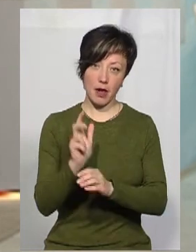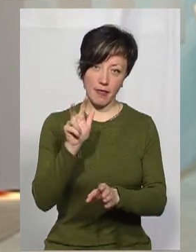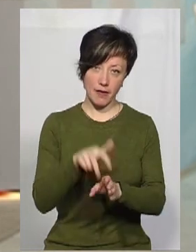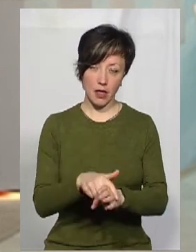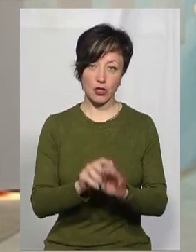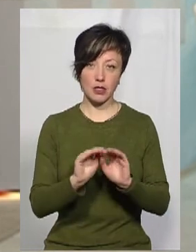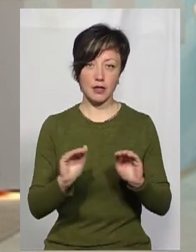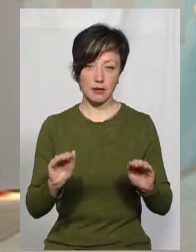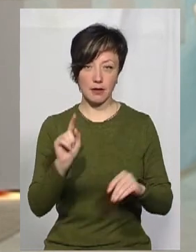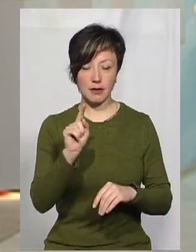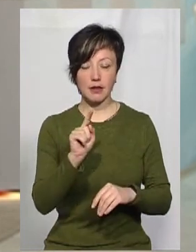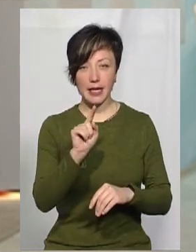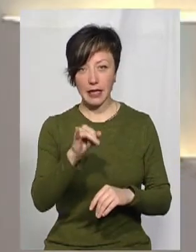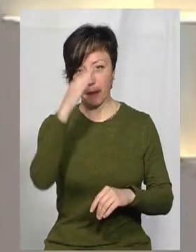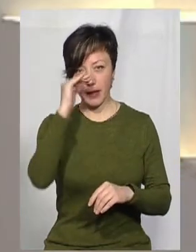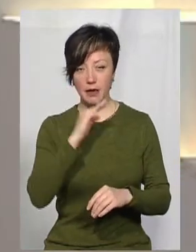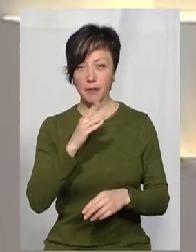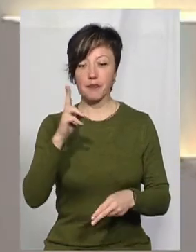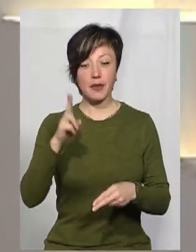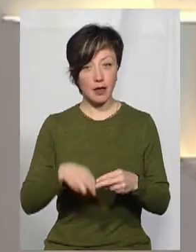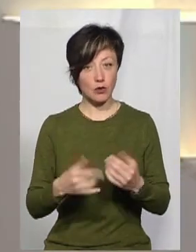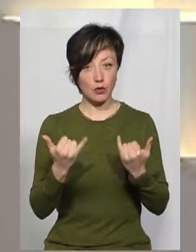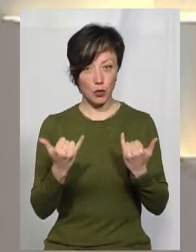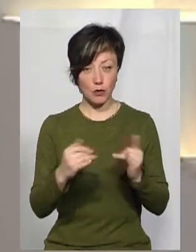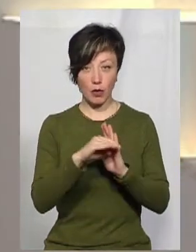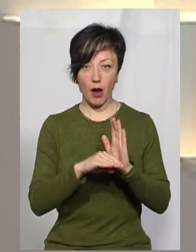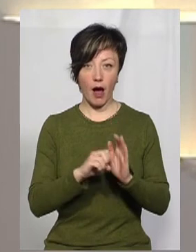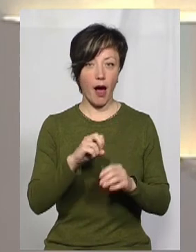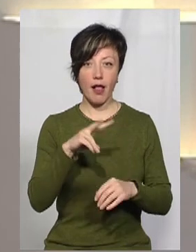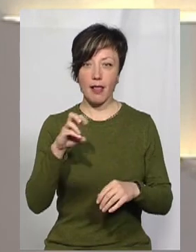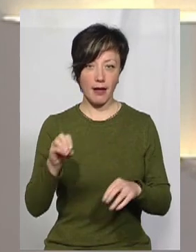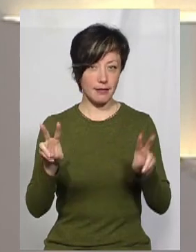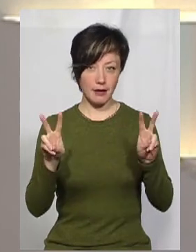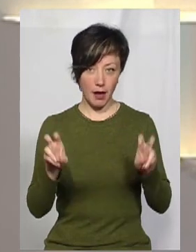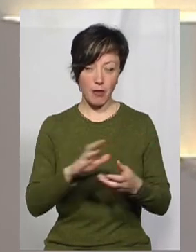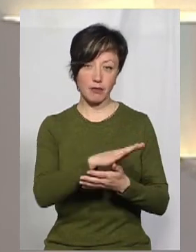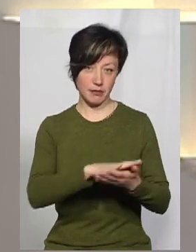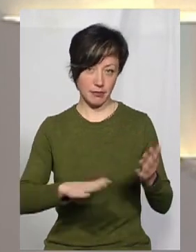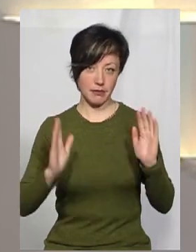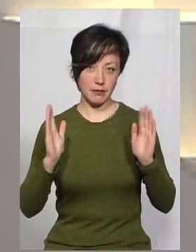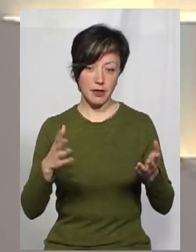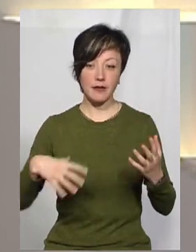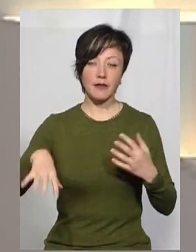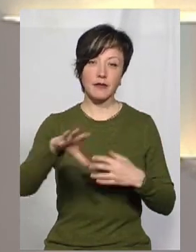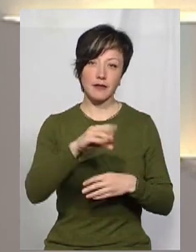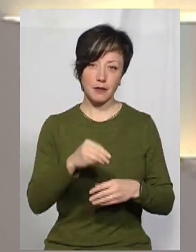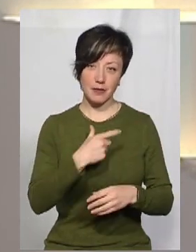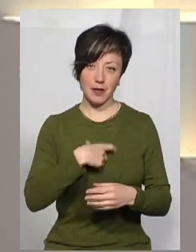навантаження і на них. Отож, крапку ставимо у цій програмі, але не у цій темі. Усім